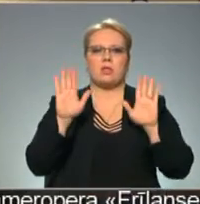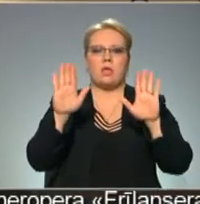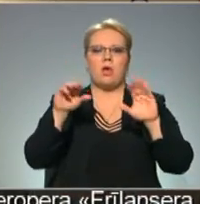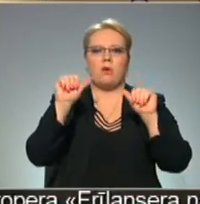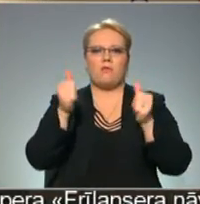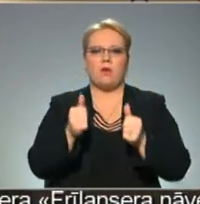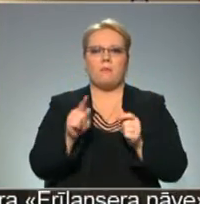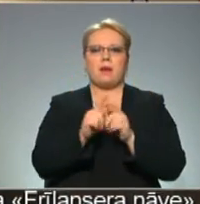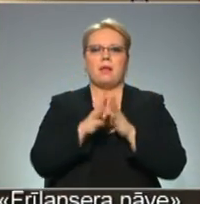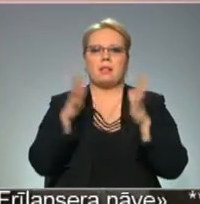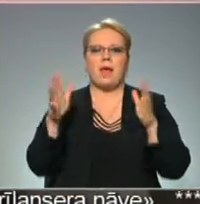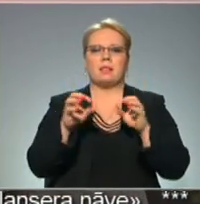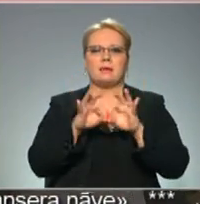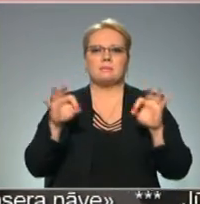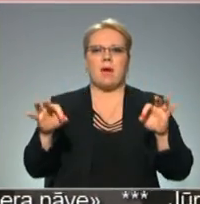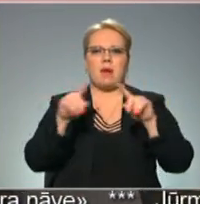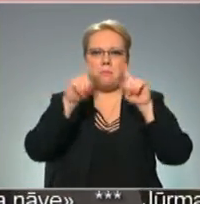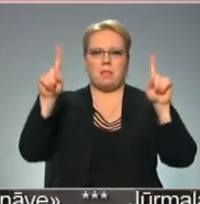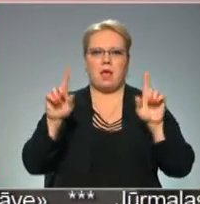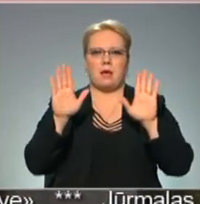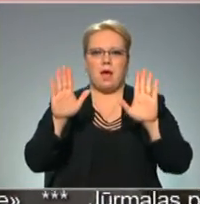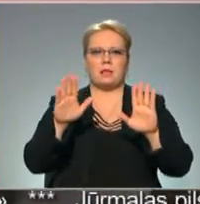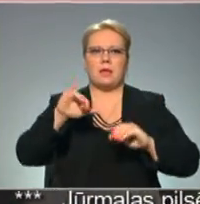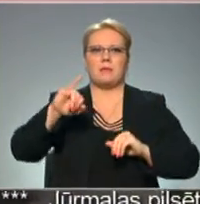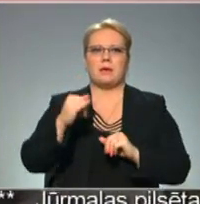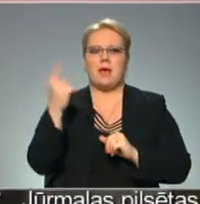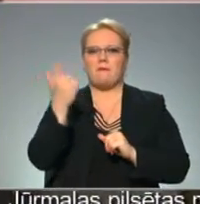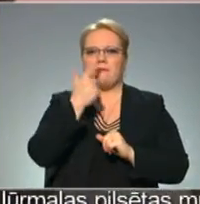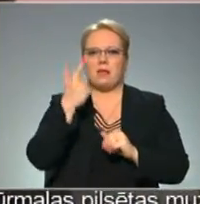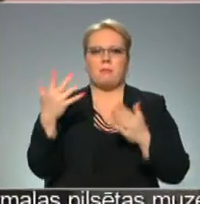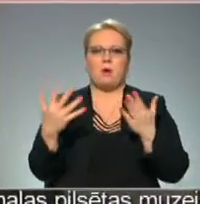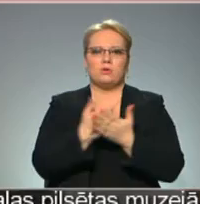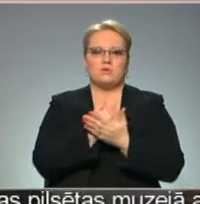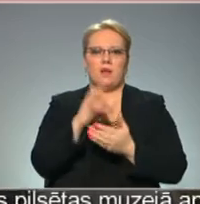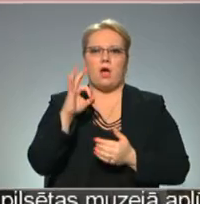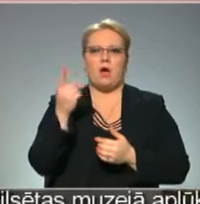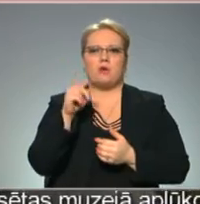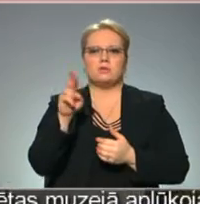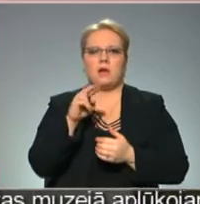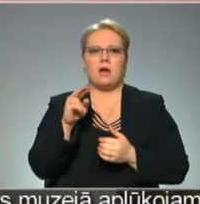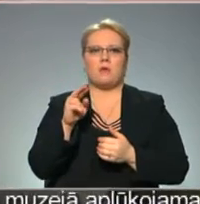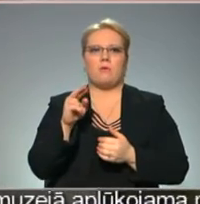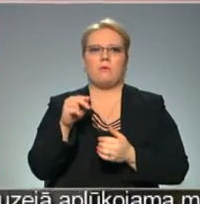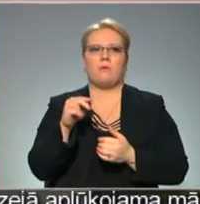gan lielizmēru plakātiem. Jā, filma Mandarīna uzvarēs Oskaros vai cenas augs?